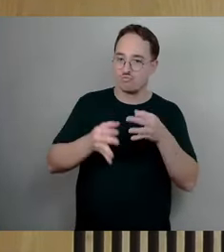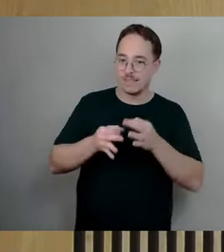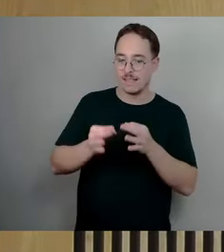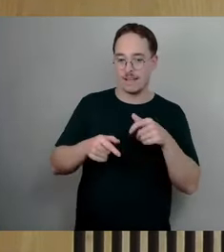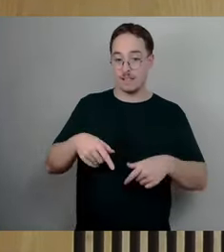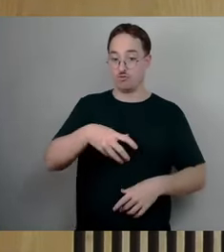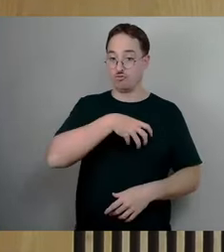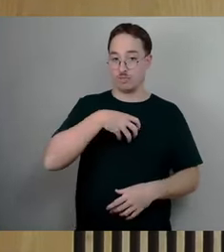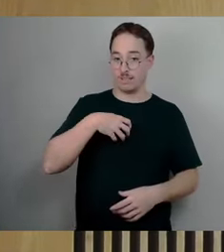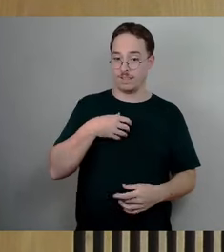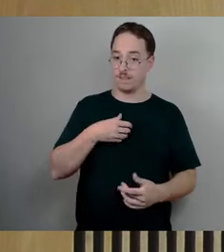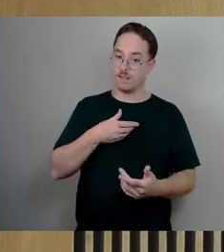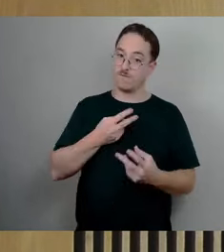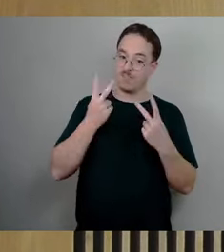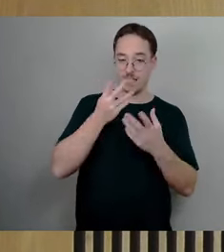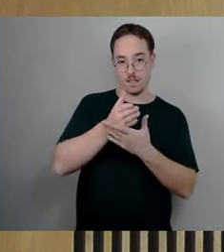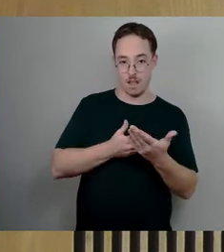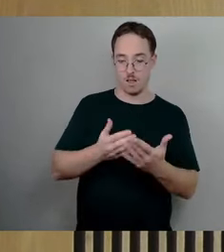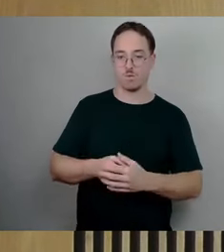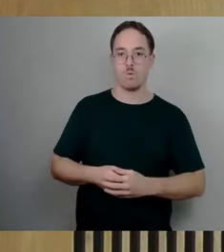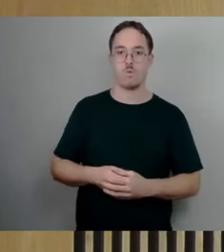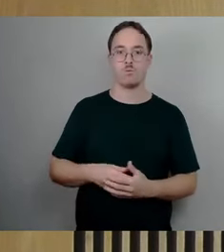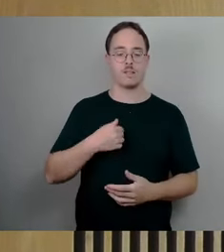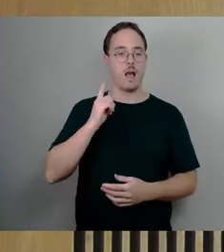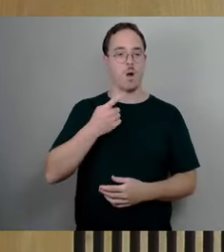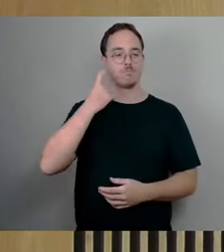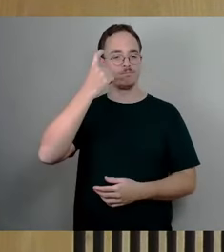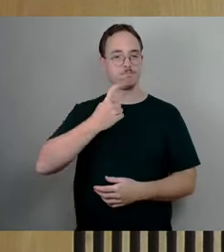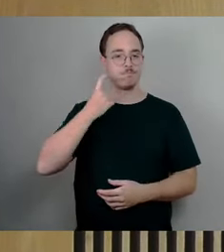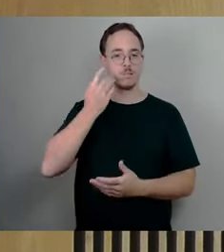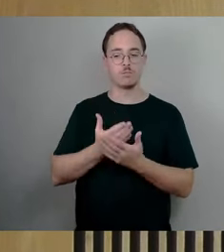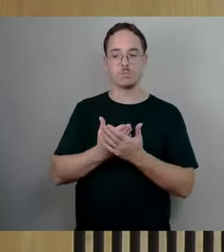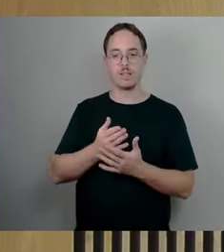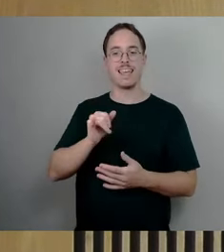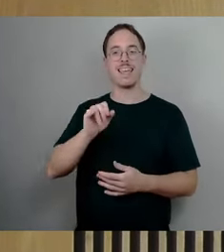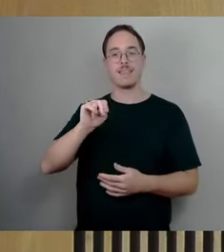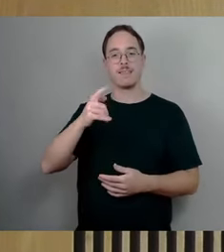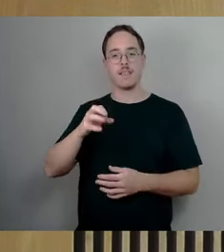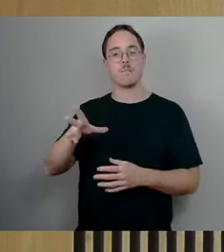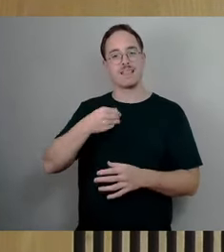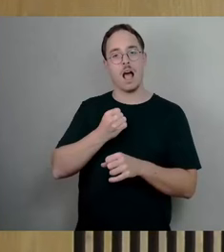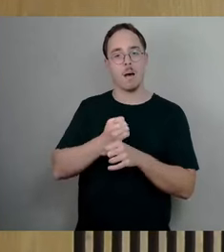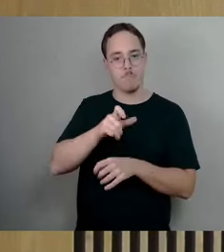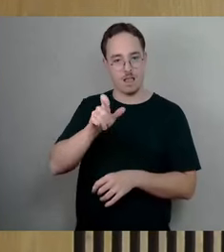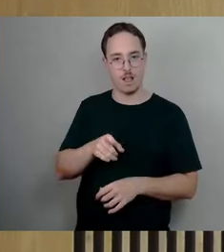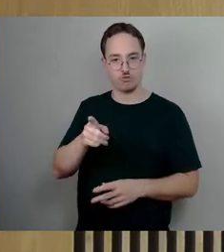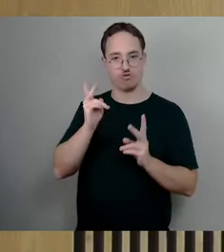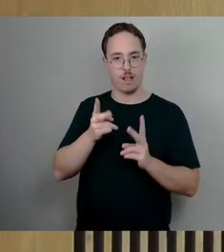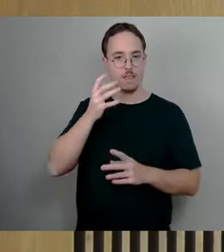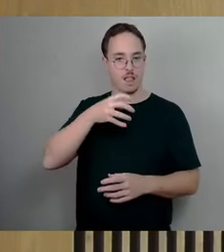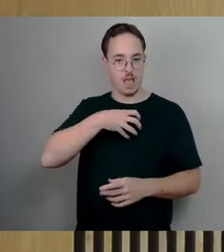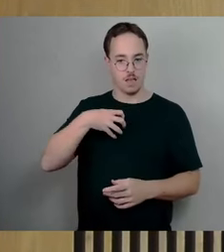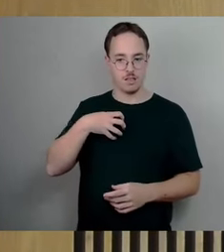Intendant, ein Mitarbeiter der Stadt Dresden handelt, ohne dass die Verantwortliche seine Chefin, nämlich die